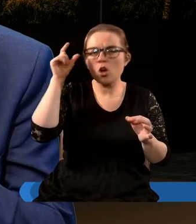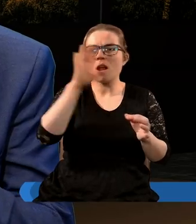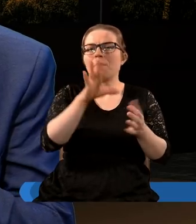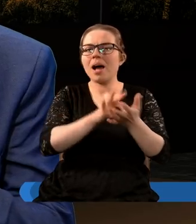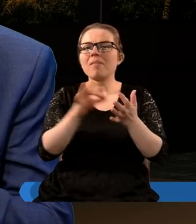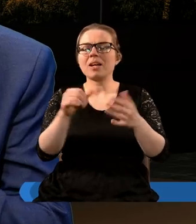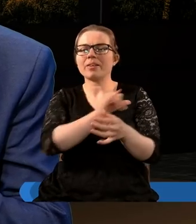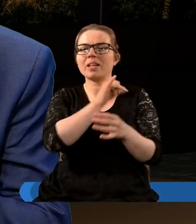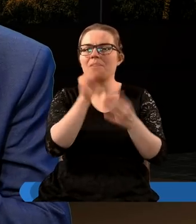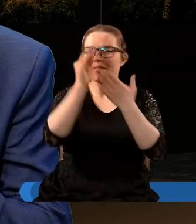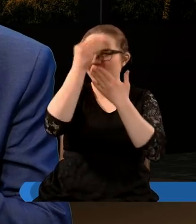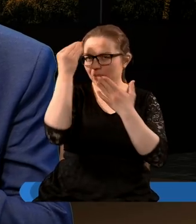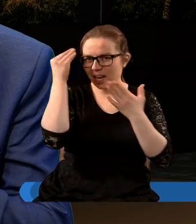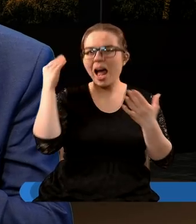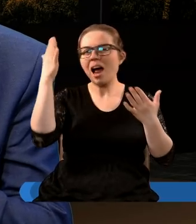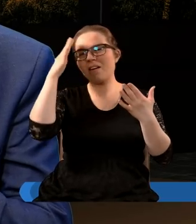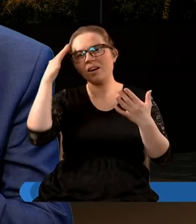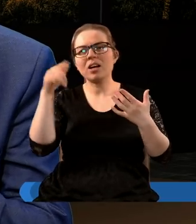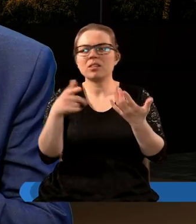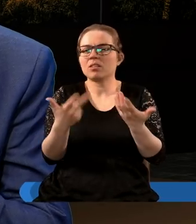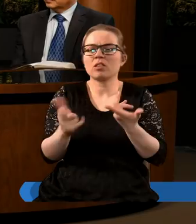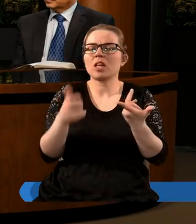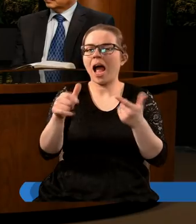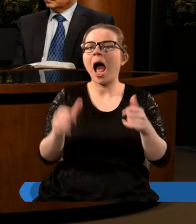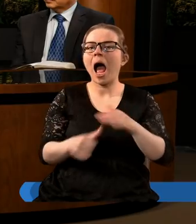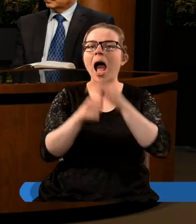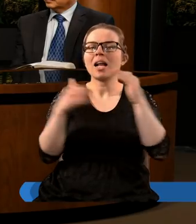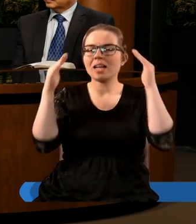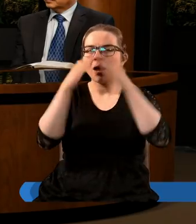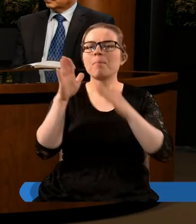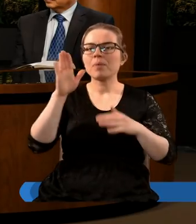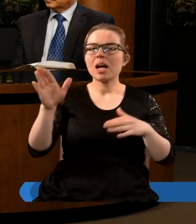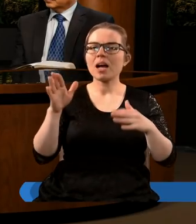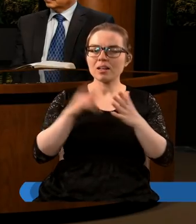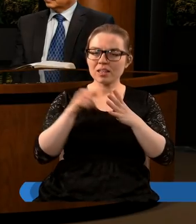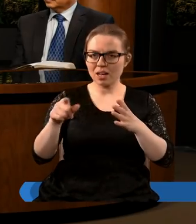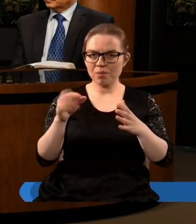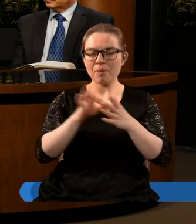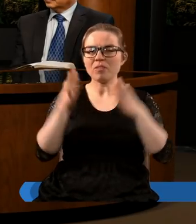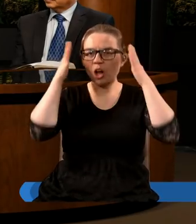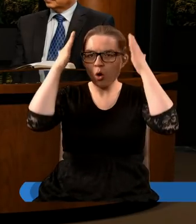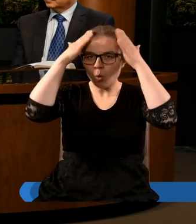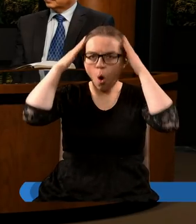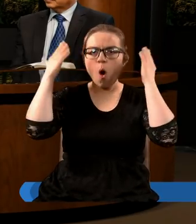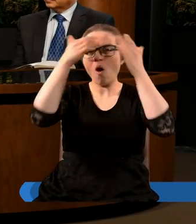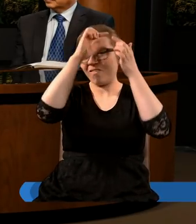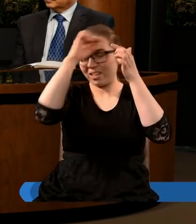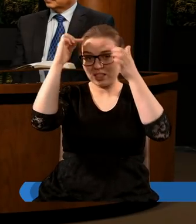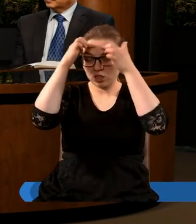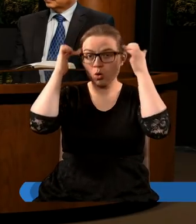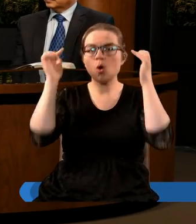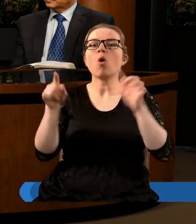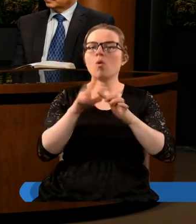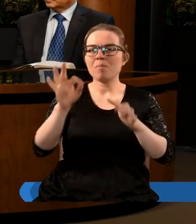pewne imię wypisane, a wiemy, że również i arcykapłan miał na pewnym nakryciu głowy również na czole